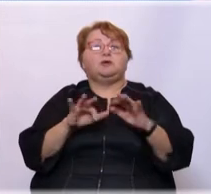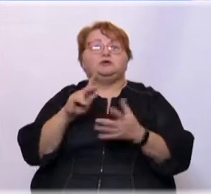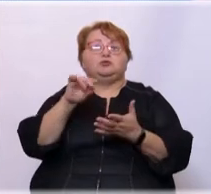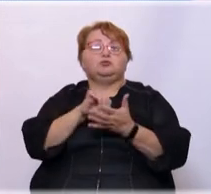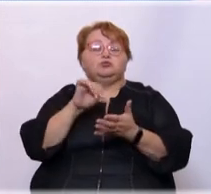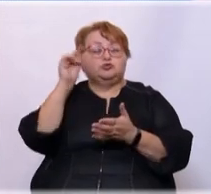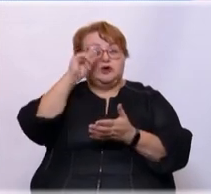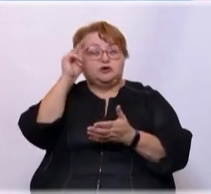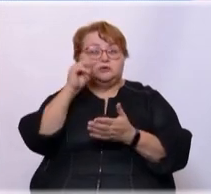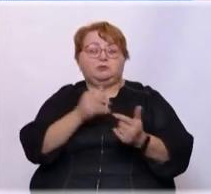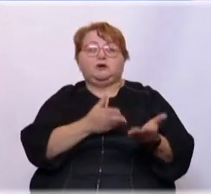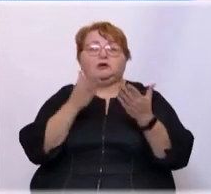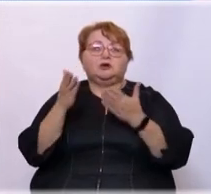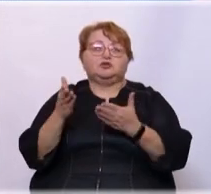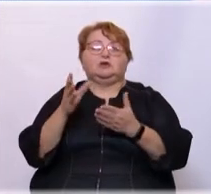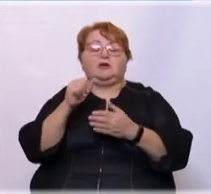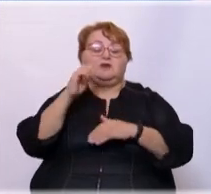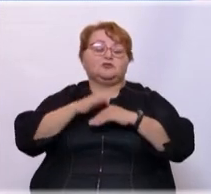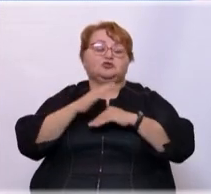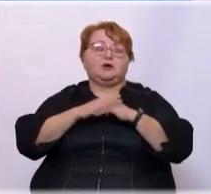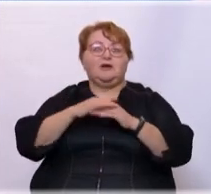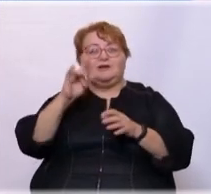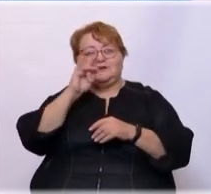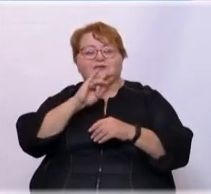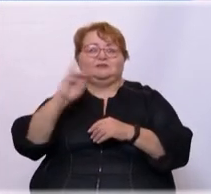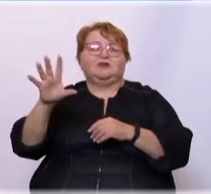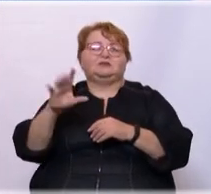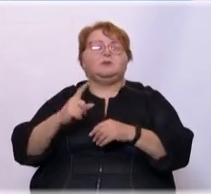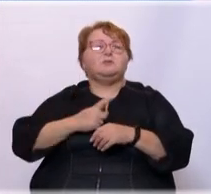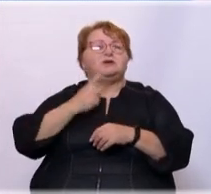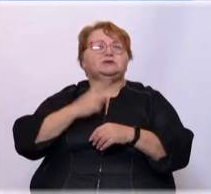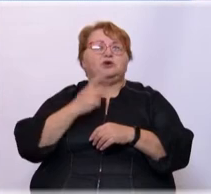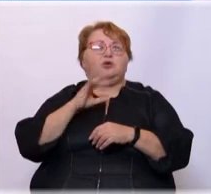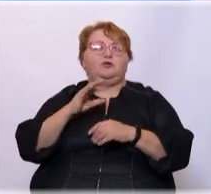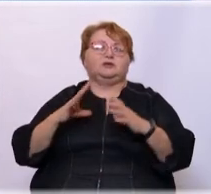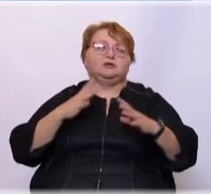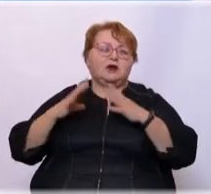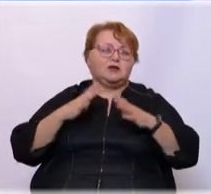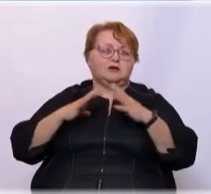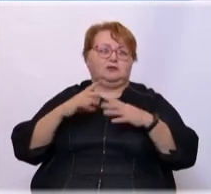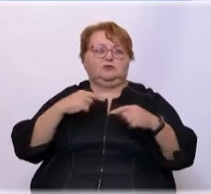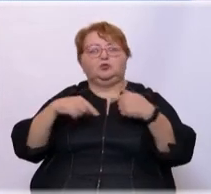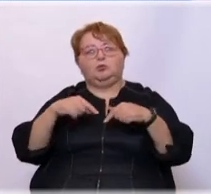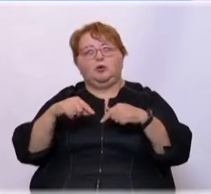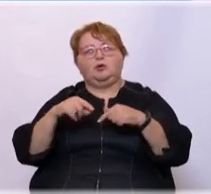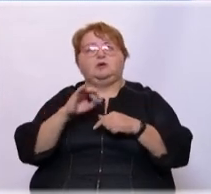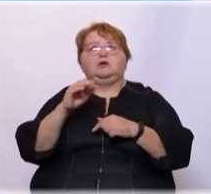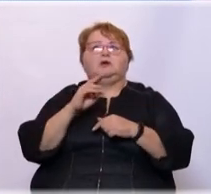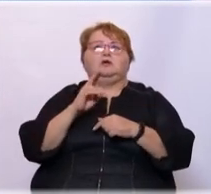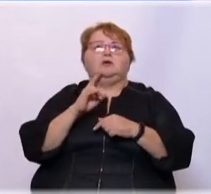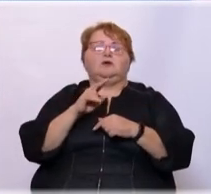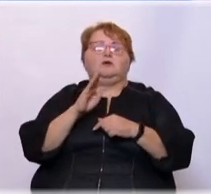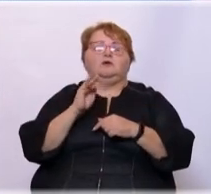учащимися, приглашая на вечера известных мастеров, тренеров футбола. Такие как Федор